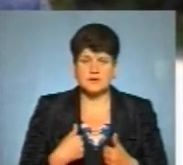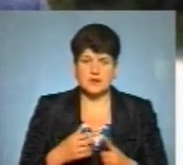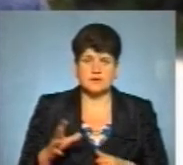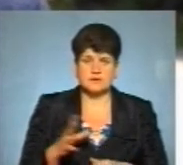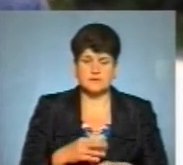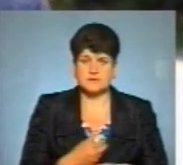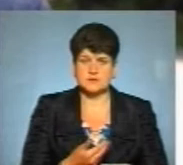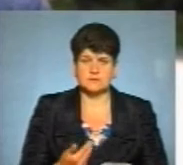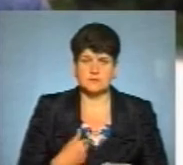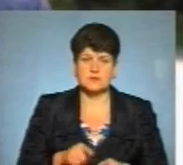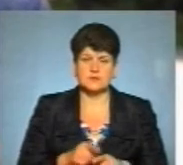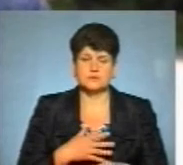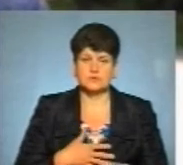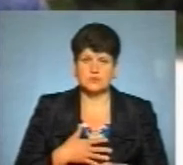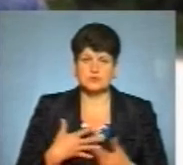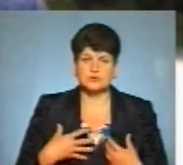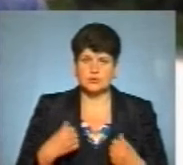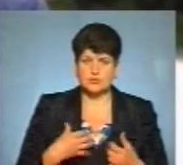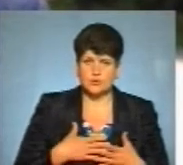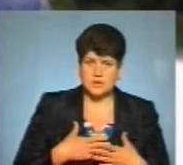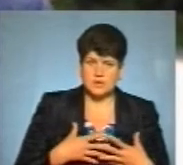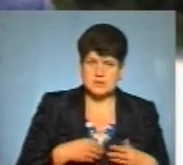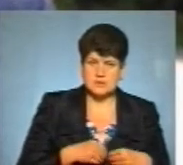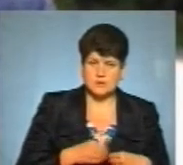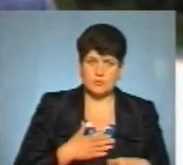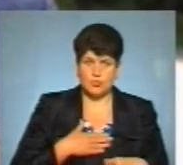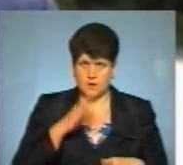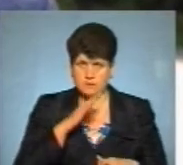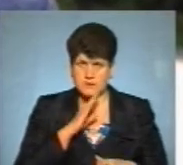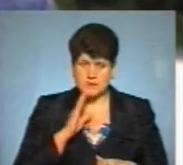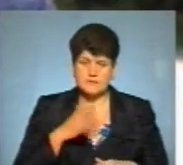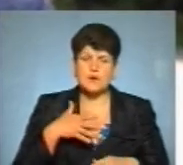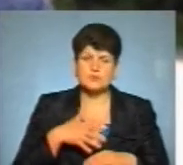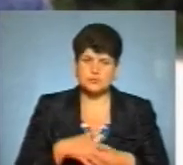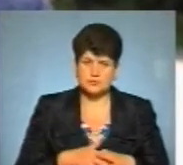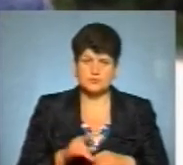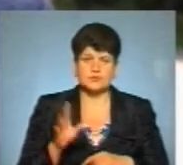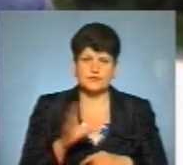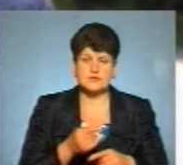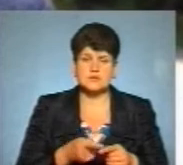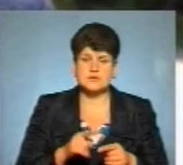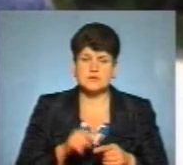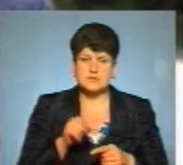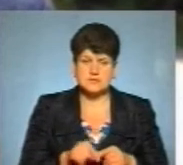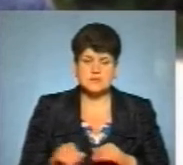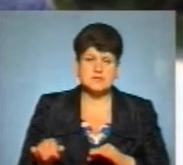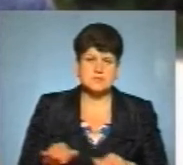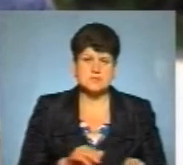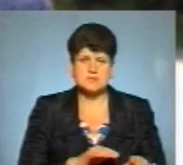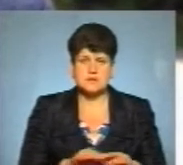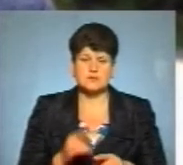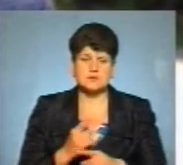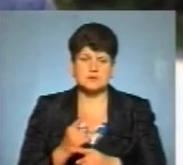ми, теж хвалююся за здоров'я моєї сім'ї, моїх батьків. Я розумію, що усі ці епідеміологічні заходи і